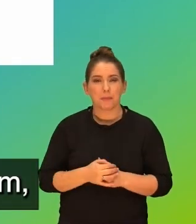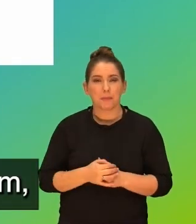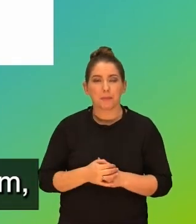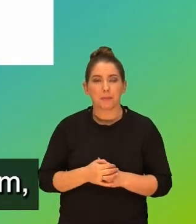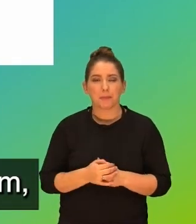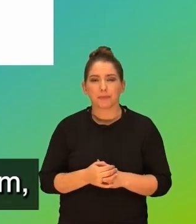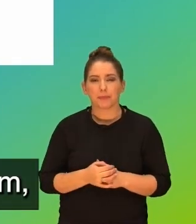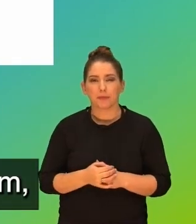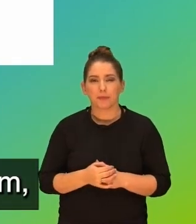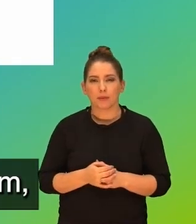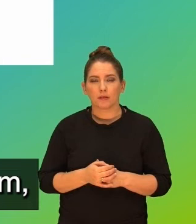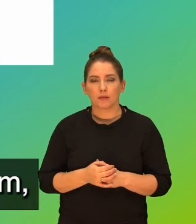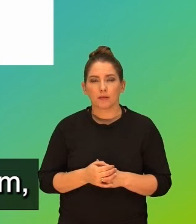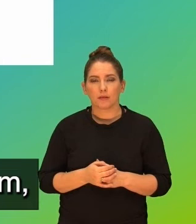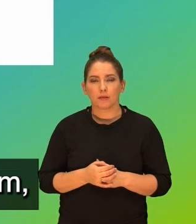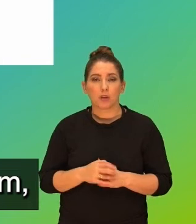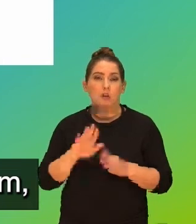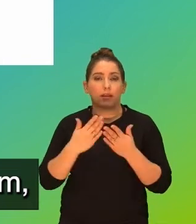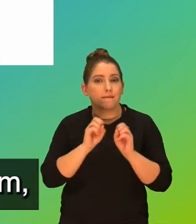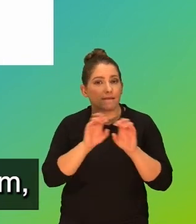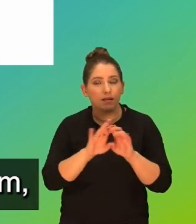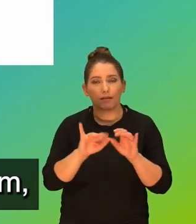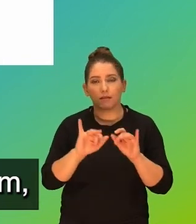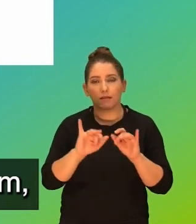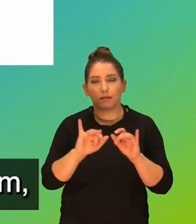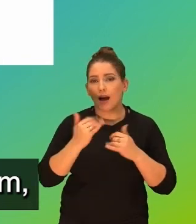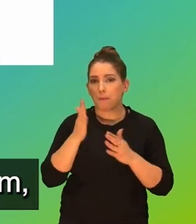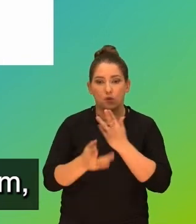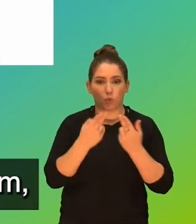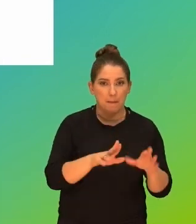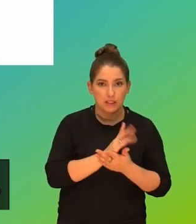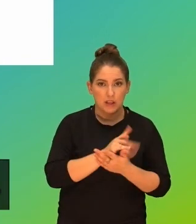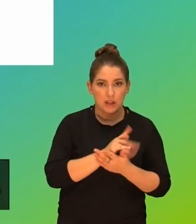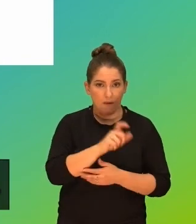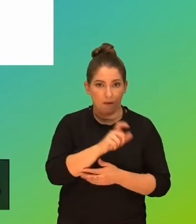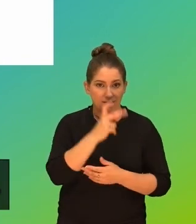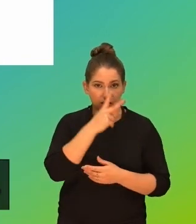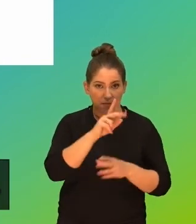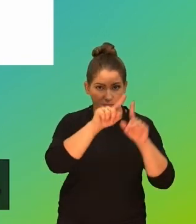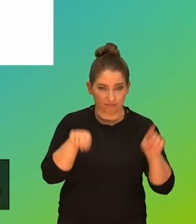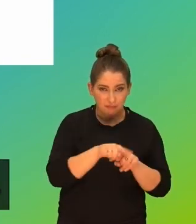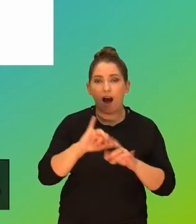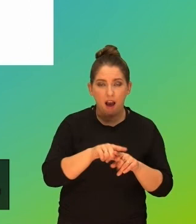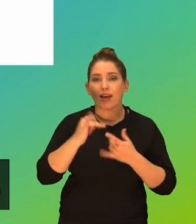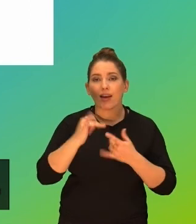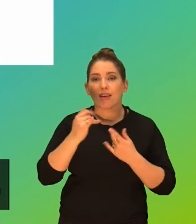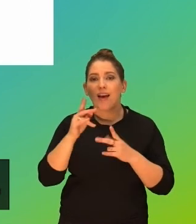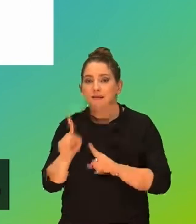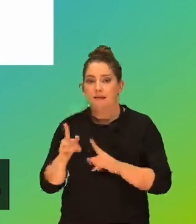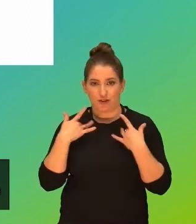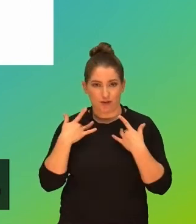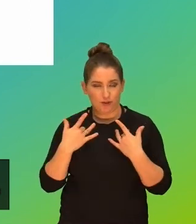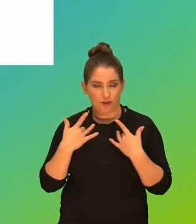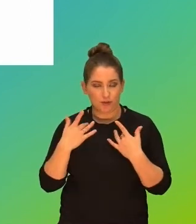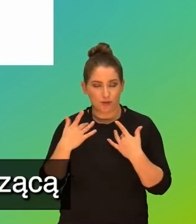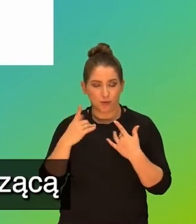też tłumaczmy, jaka jest po prostu różnica pomiędzy tym, co widzimy na ekranie, a jak to wygląda w